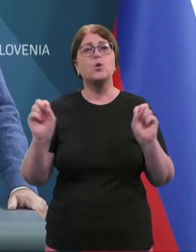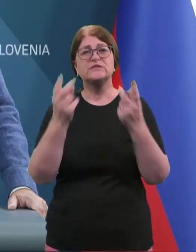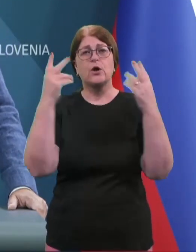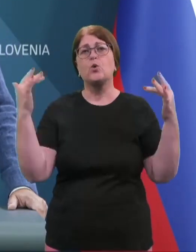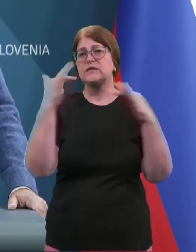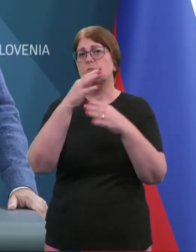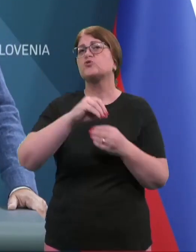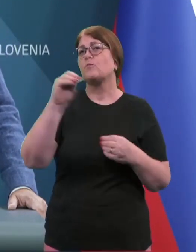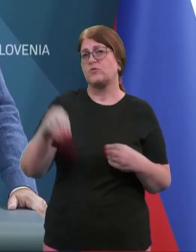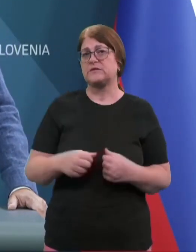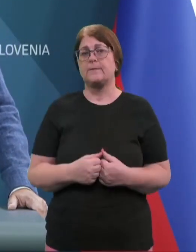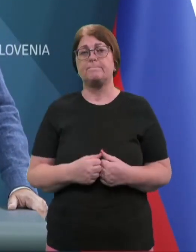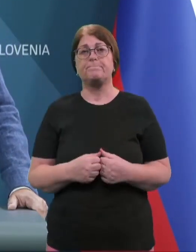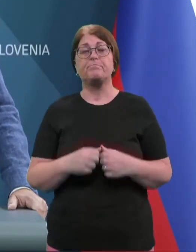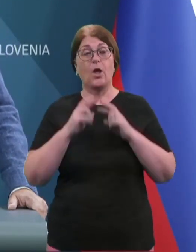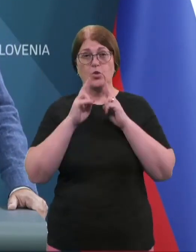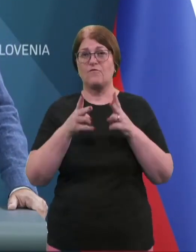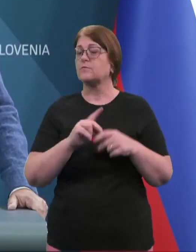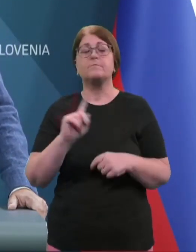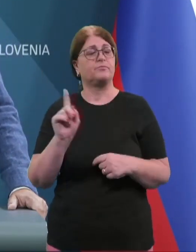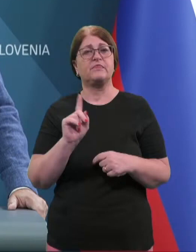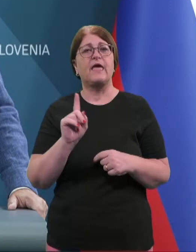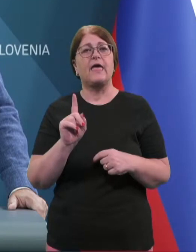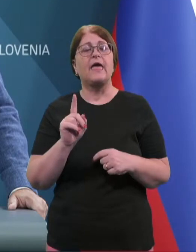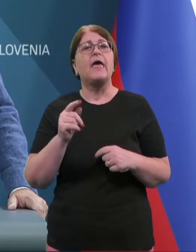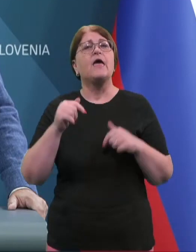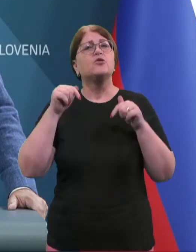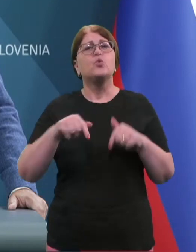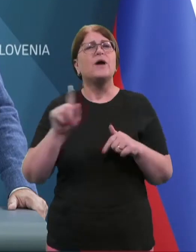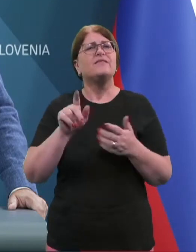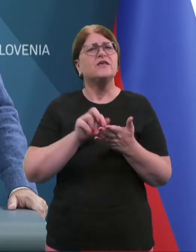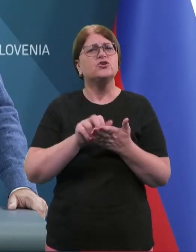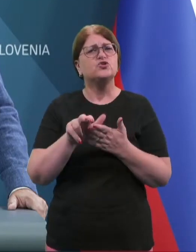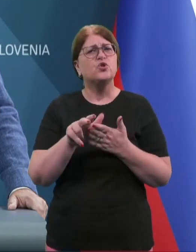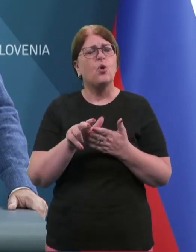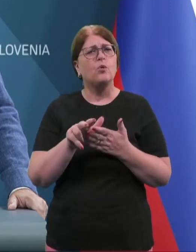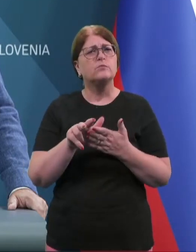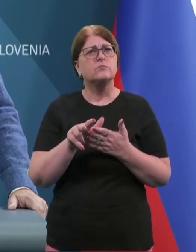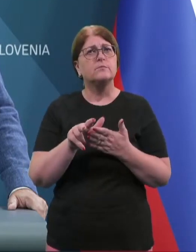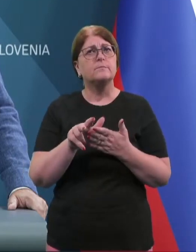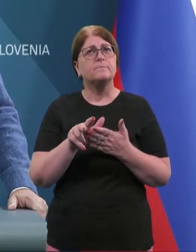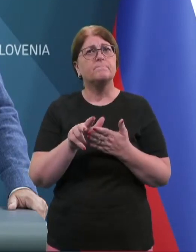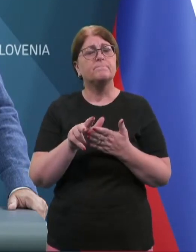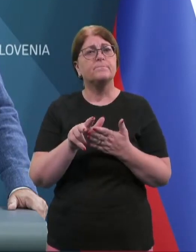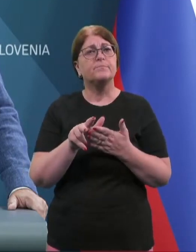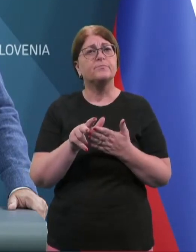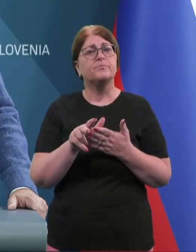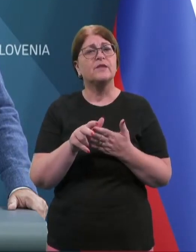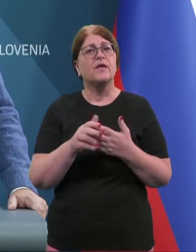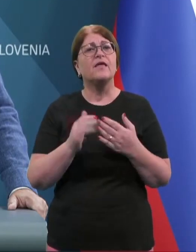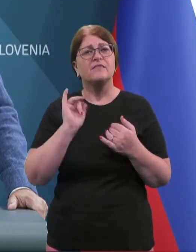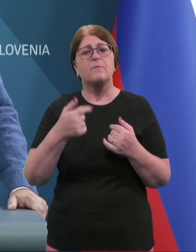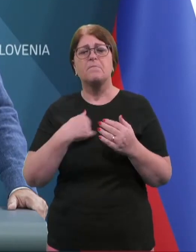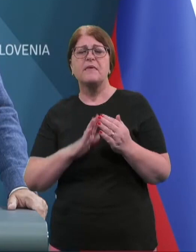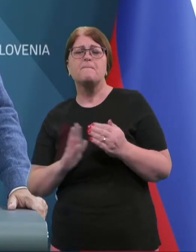sporazum podpisali? Ne, jaz mislim, da tle ni šlo za to, da bi kar koli